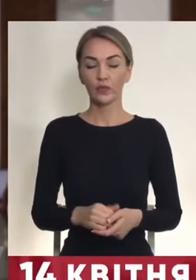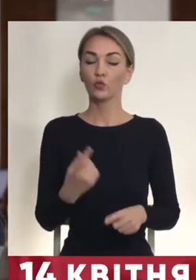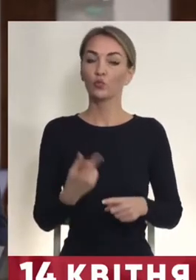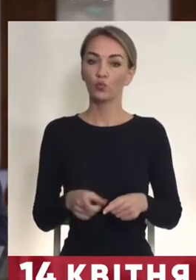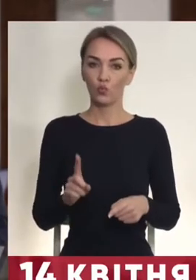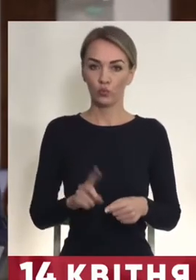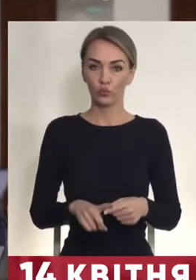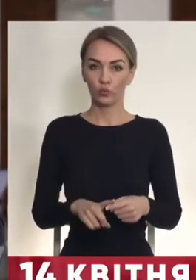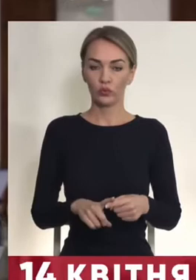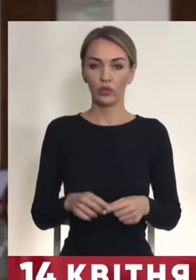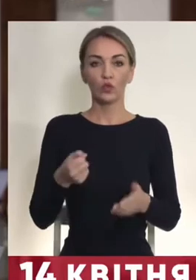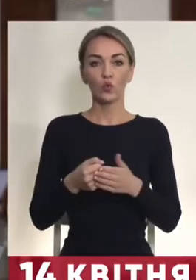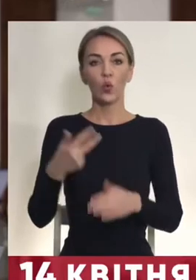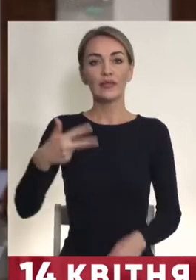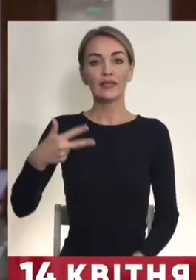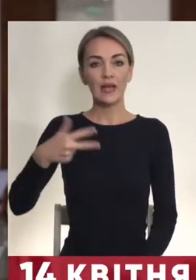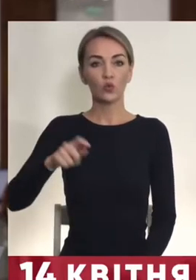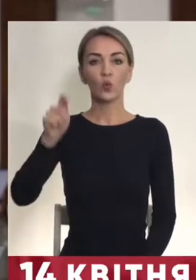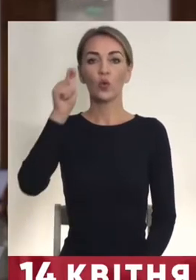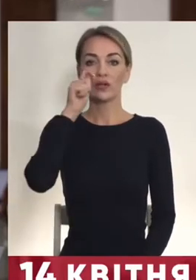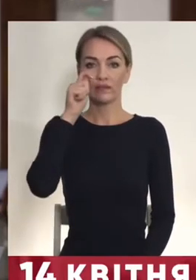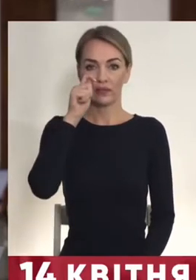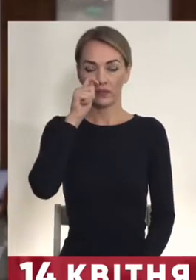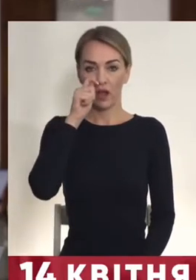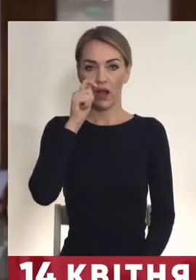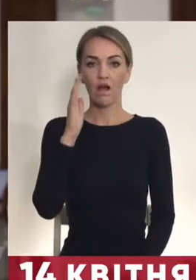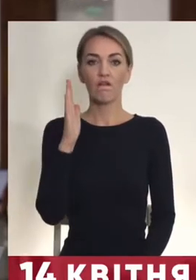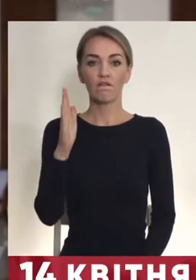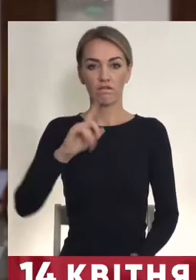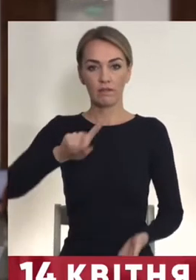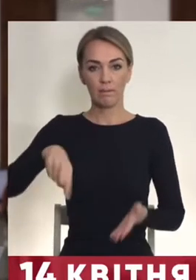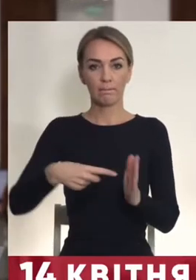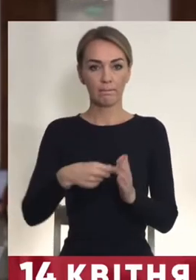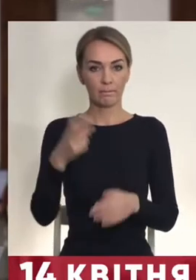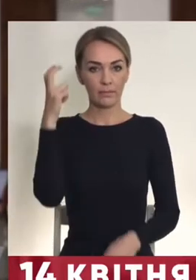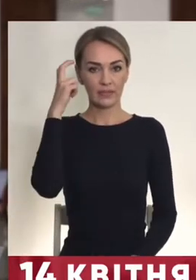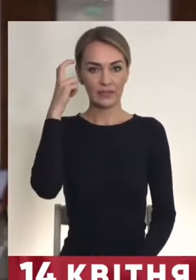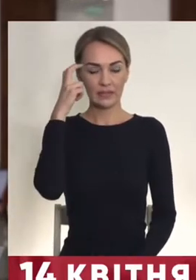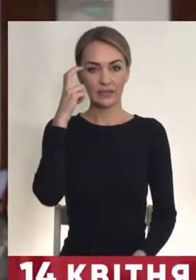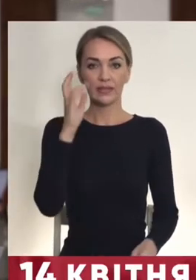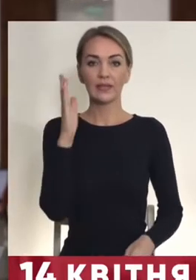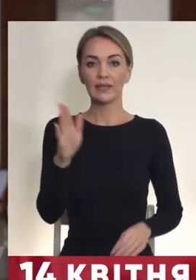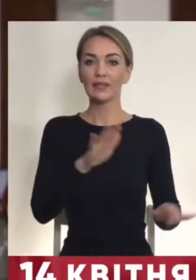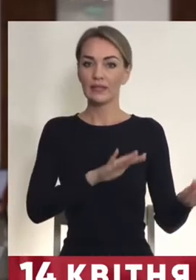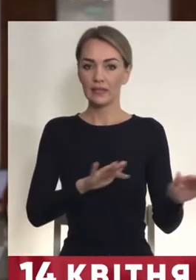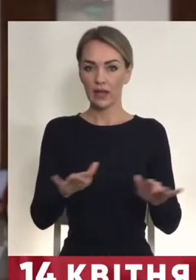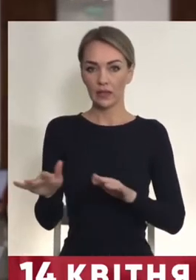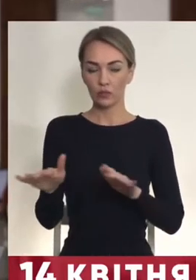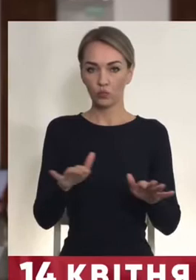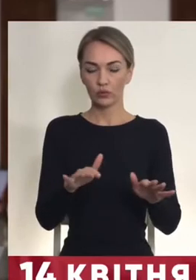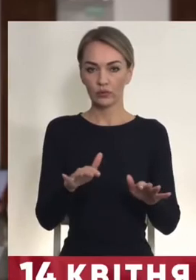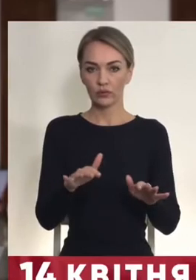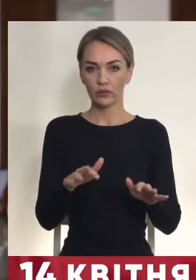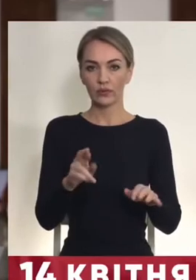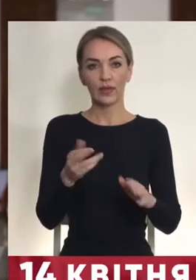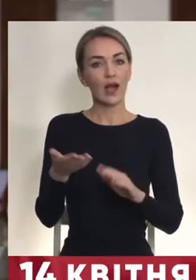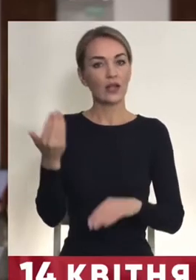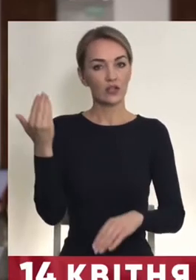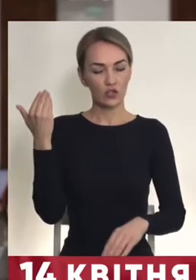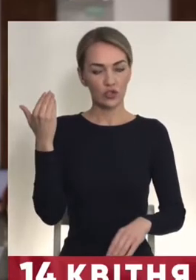Тому до 30 квітня в місті діятімоть раніше